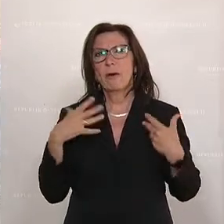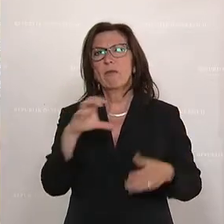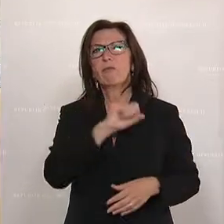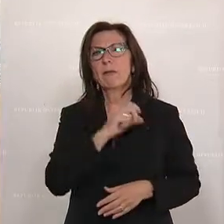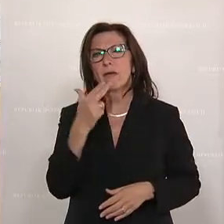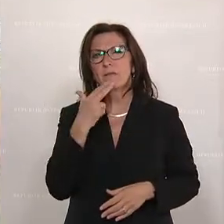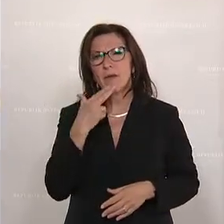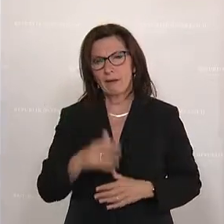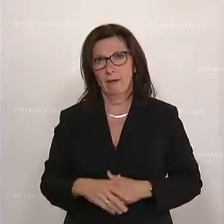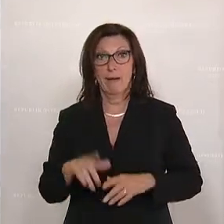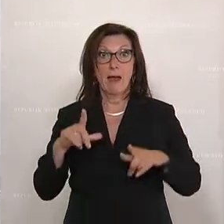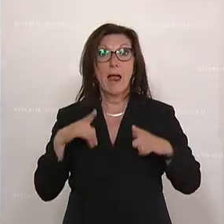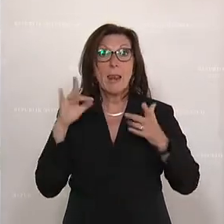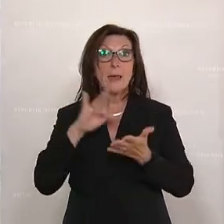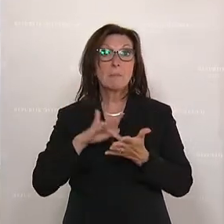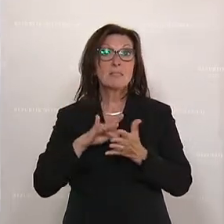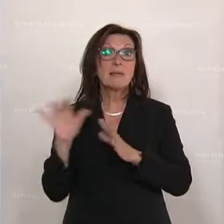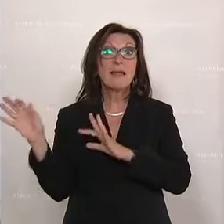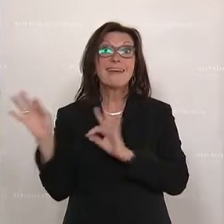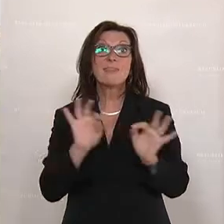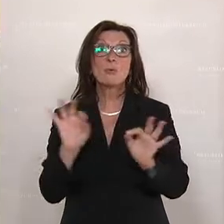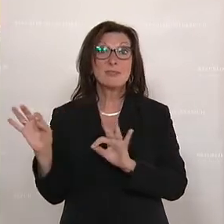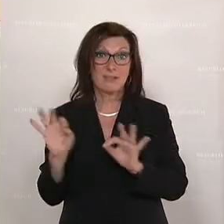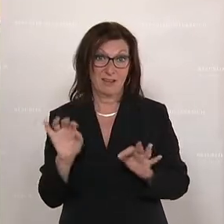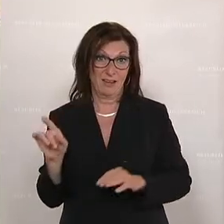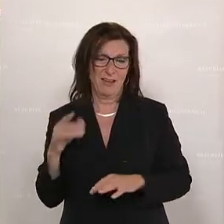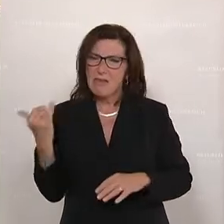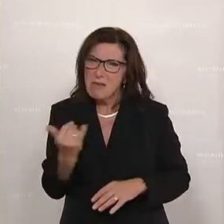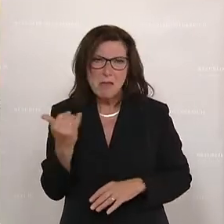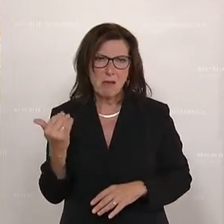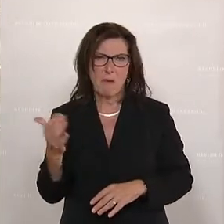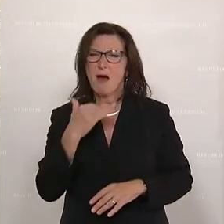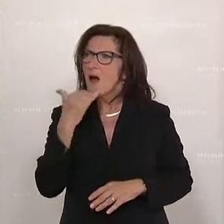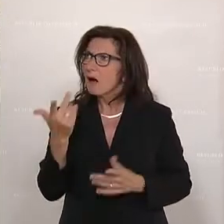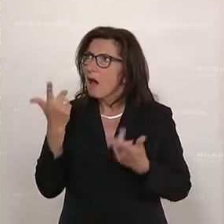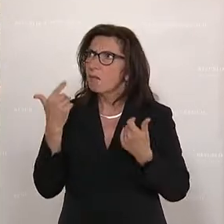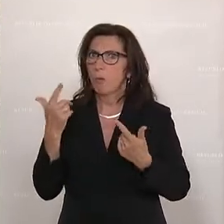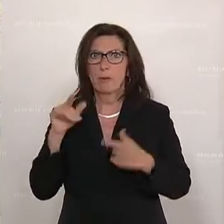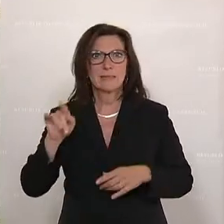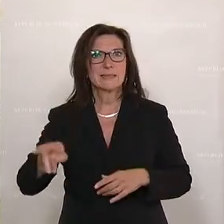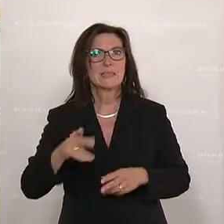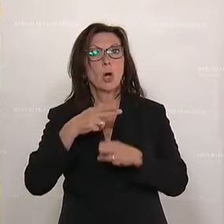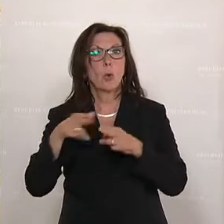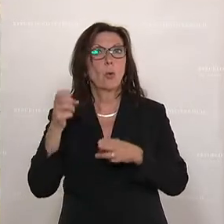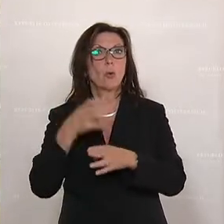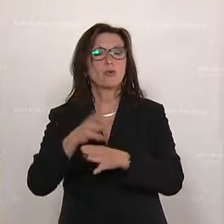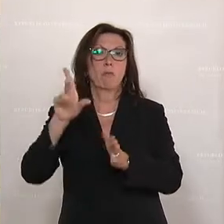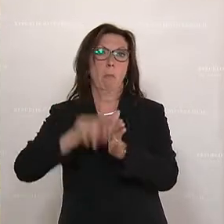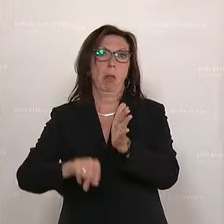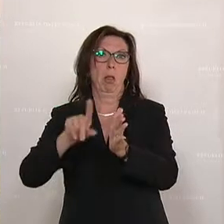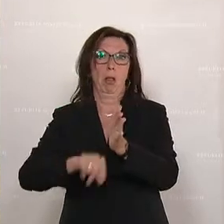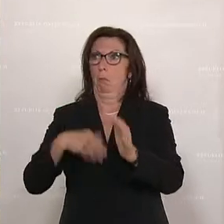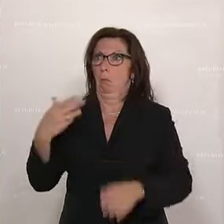die zu jeder Zeit, egal welcher Herkunft, zu günstigen Rohstoffen gekommen ist.